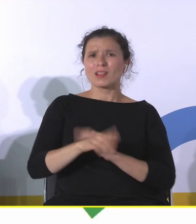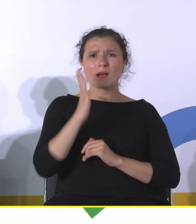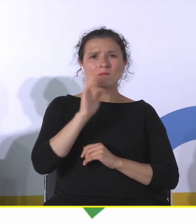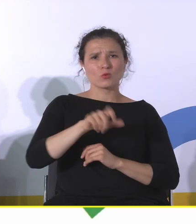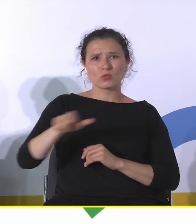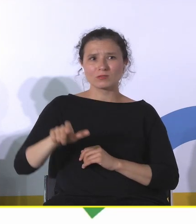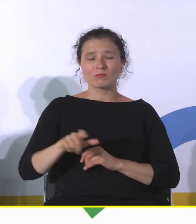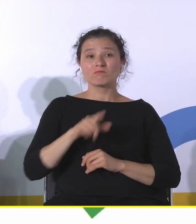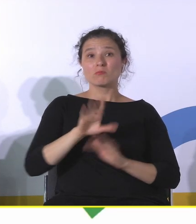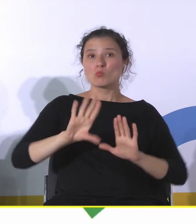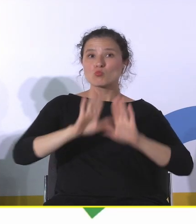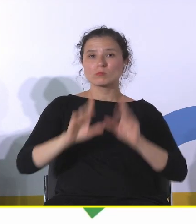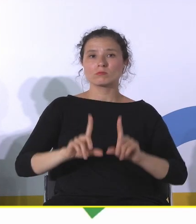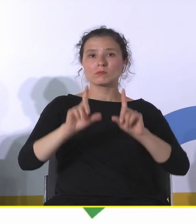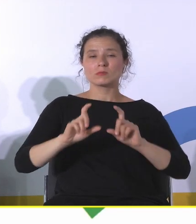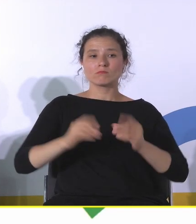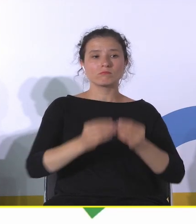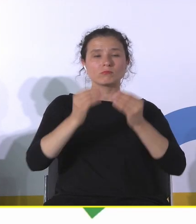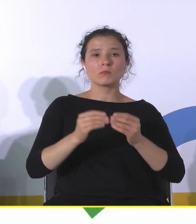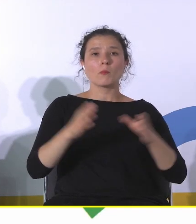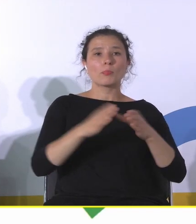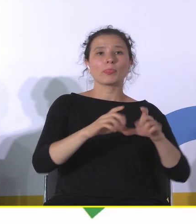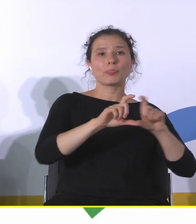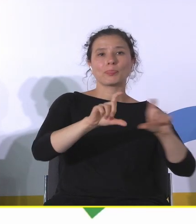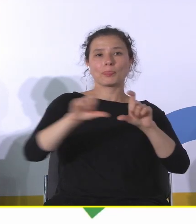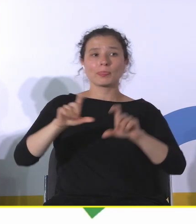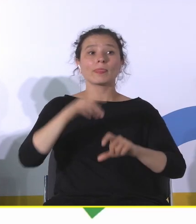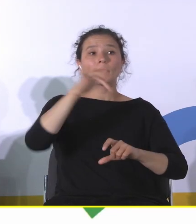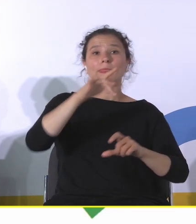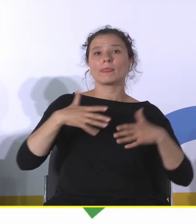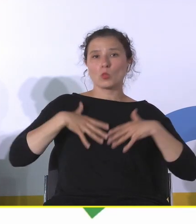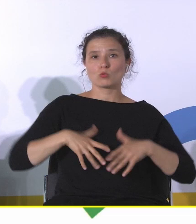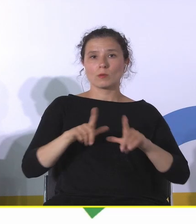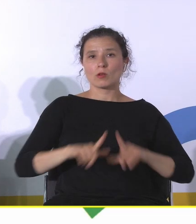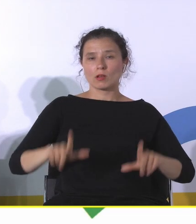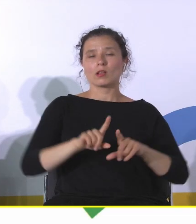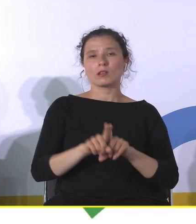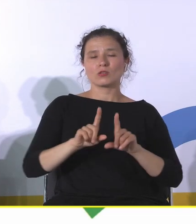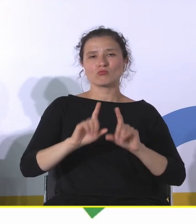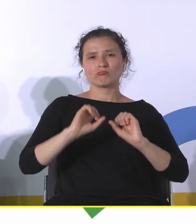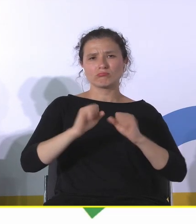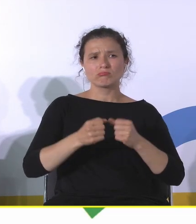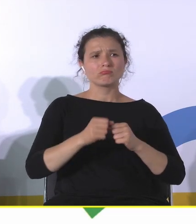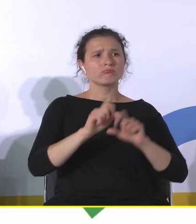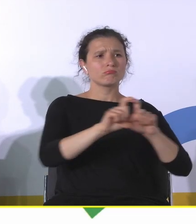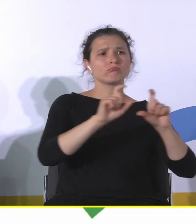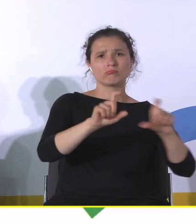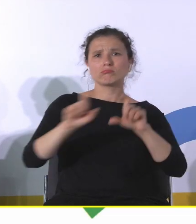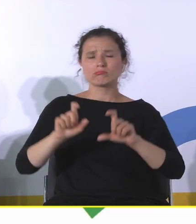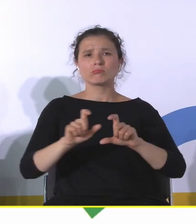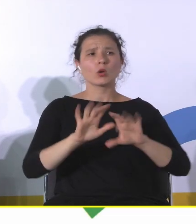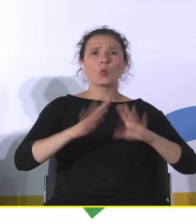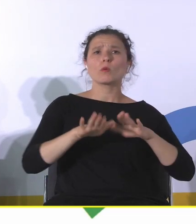mniejszych lokalnych placówek, gdzie ta tożsamość lokalna i funkcjonowanie tych placówek, jako miejsc spotkań i